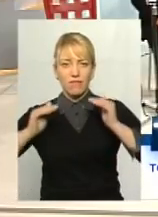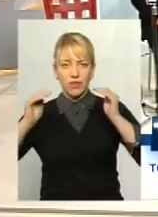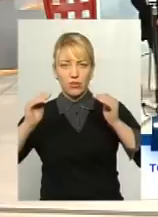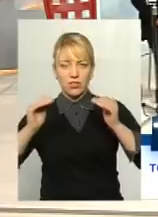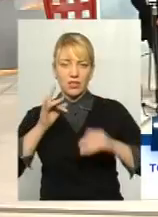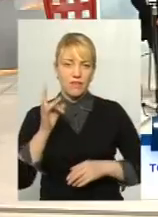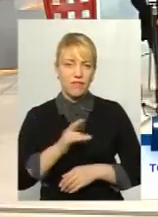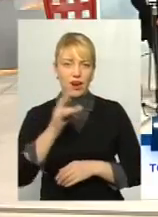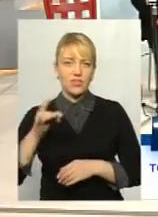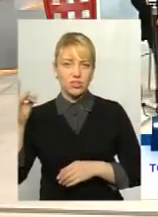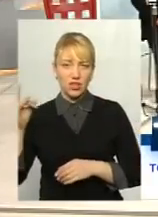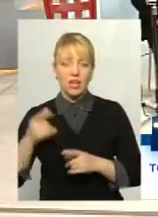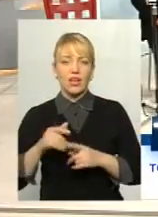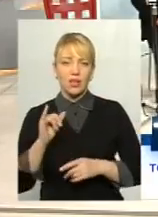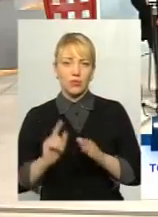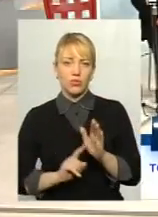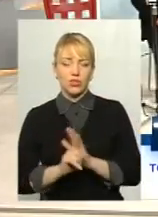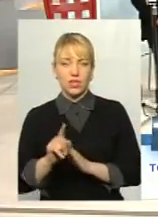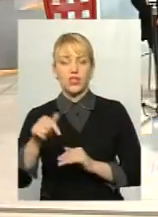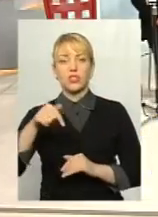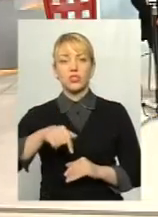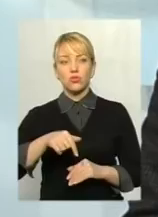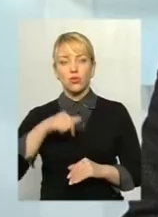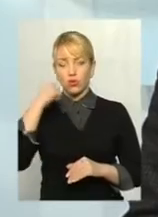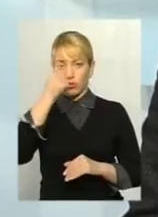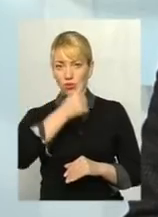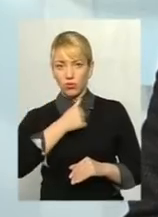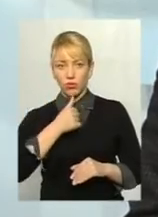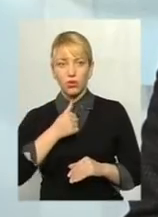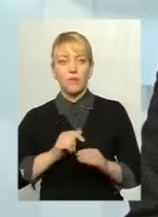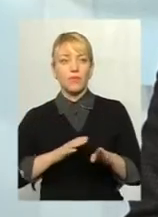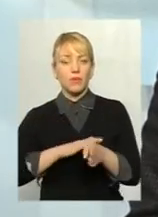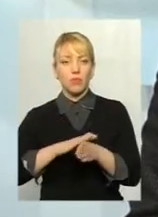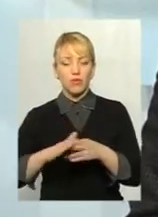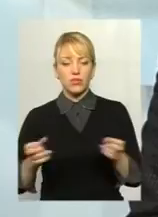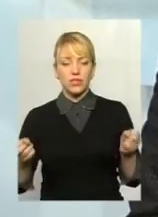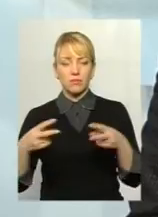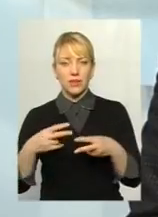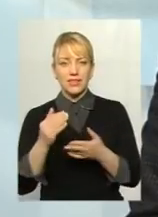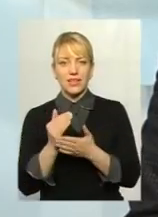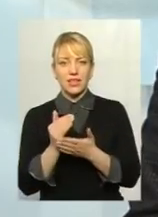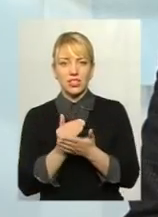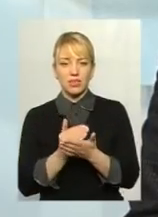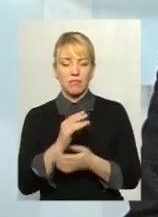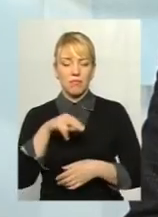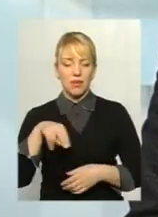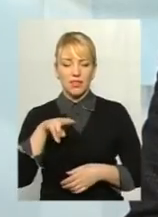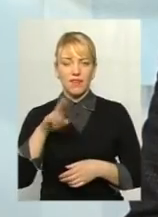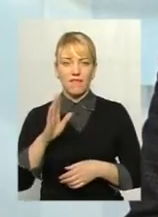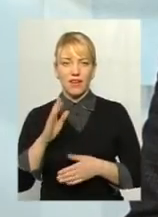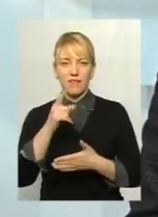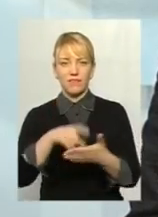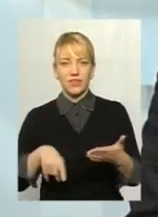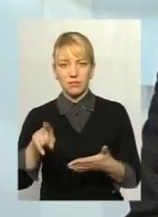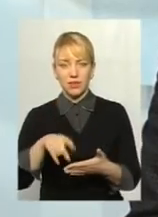в рази. І починаючи з цього року, повністю спецрежим ПДВ відмінений, а це означає, що